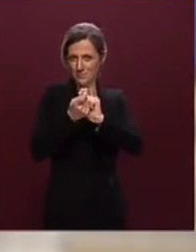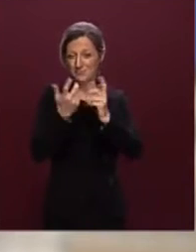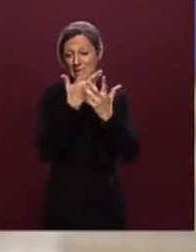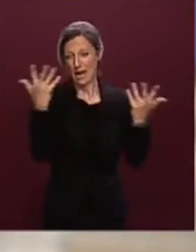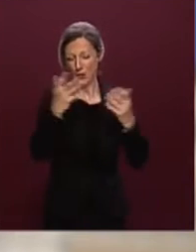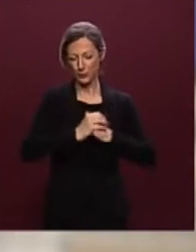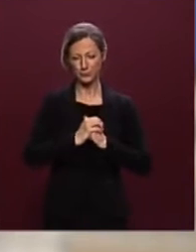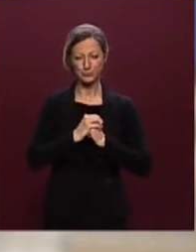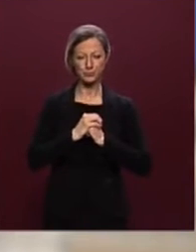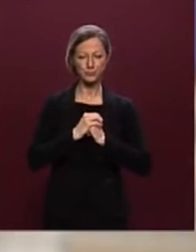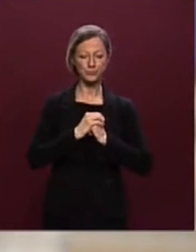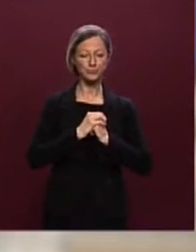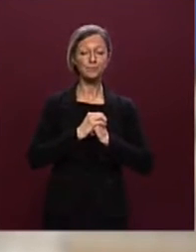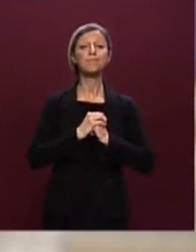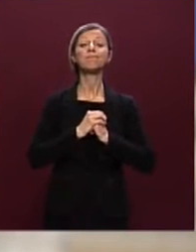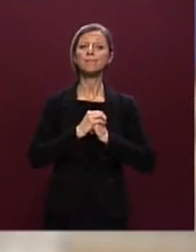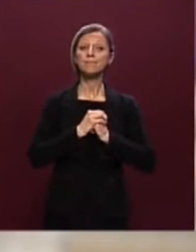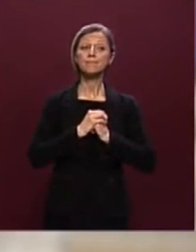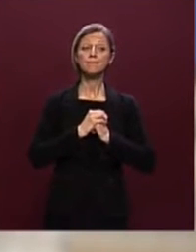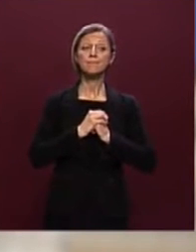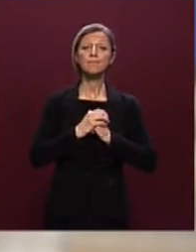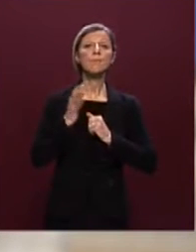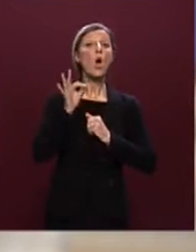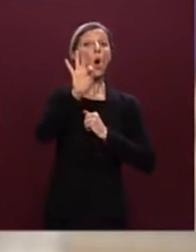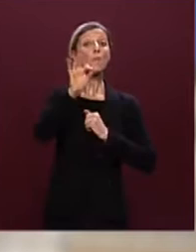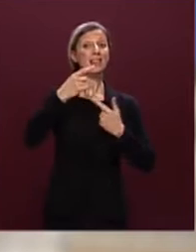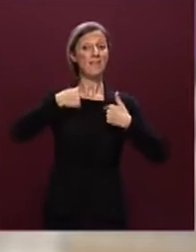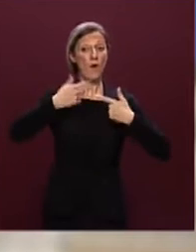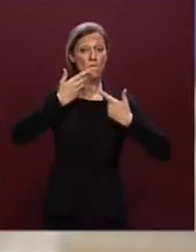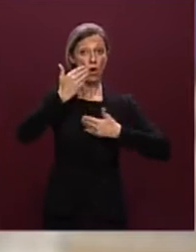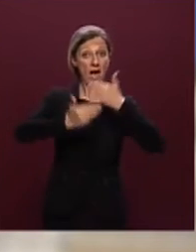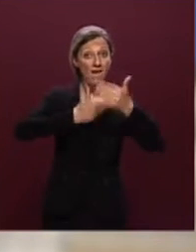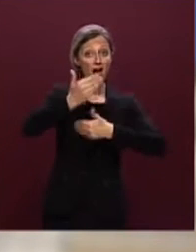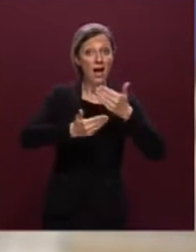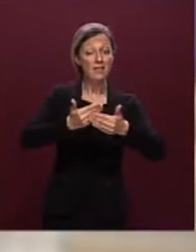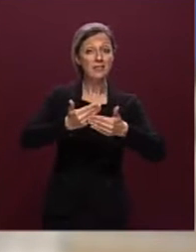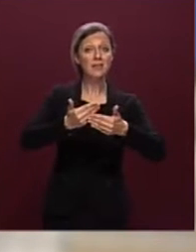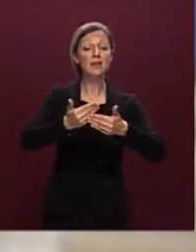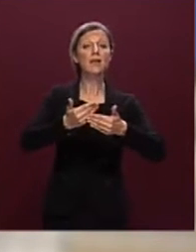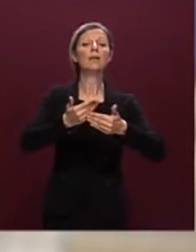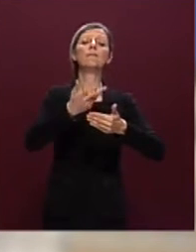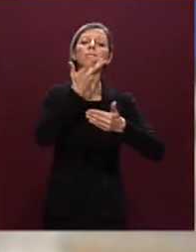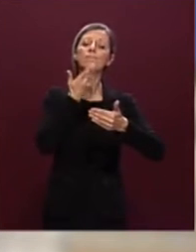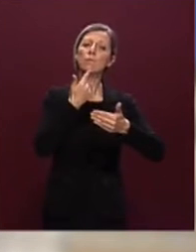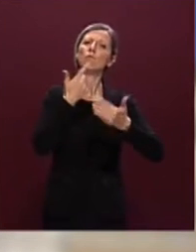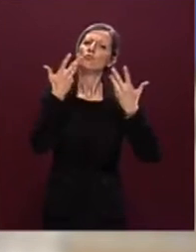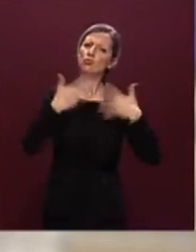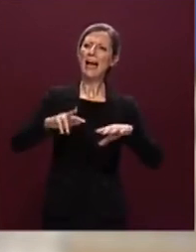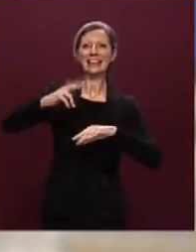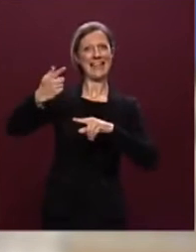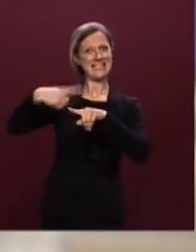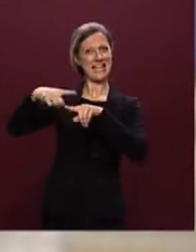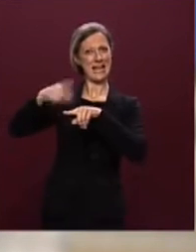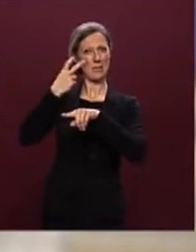l'obiettivo che noi vogliamo portare avanti è quello di avviare, così come sta accadendo per la terza rata,